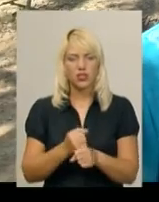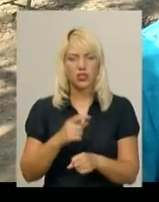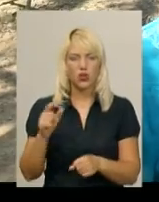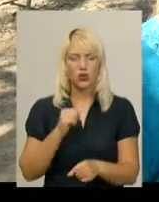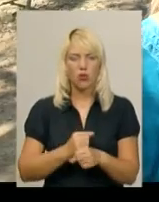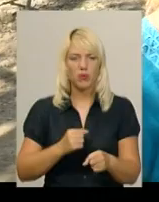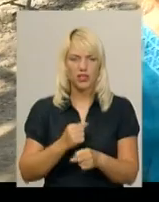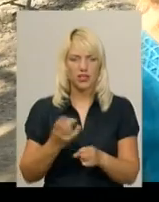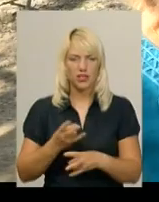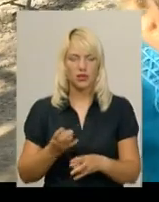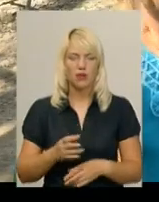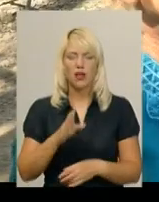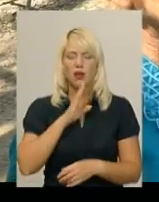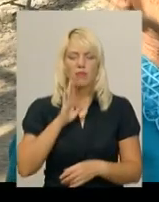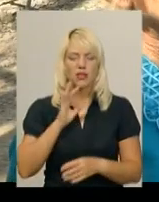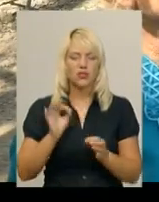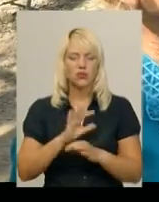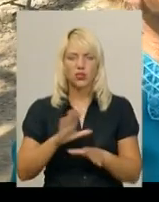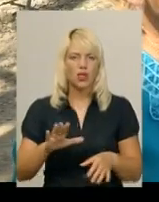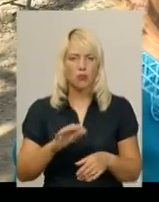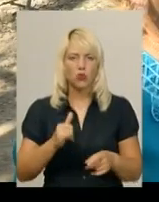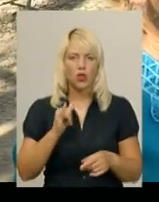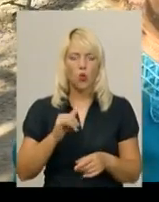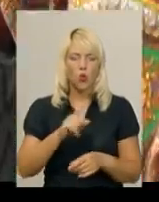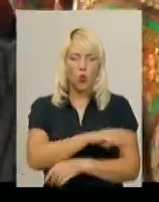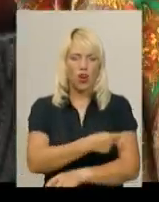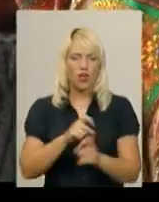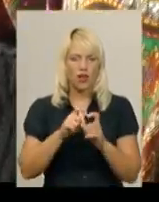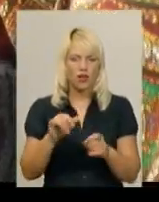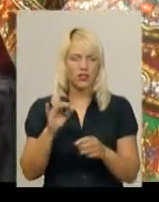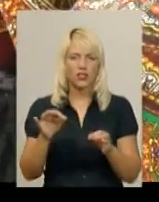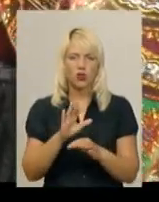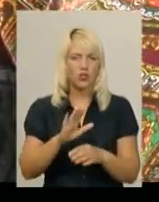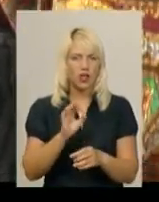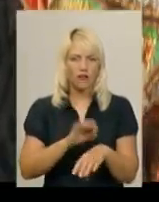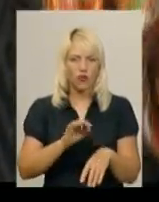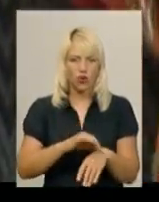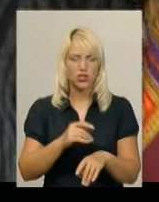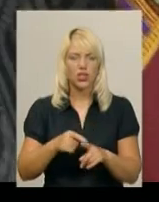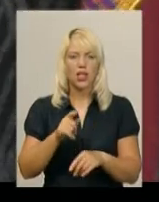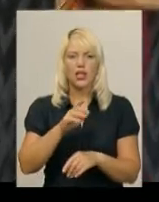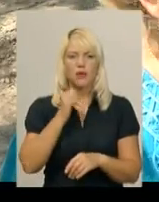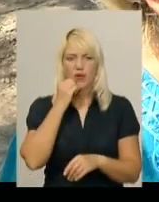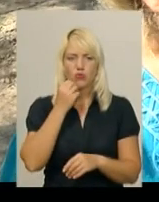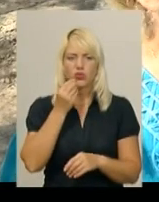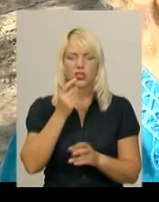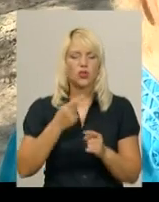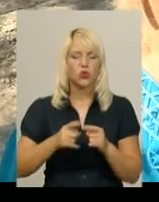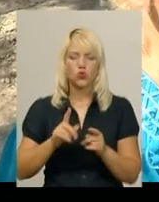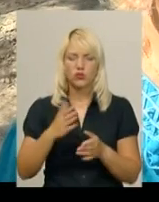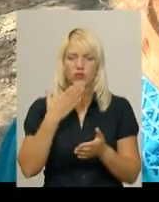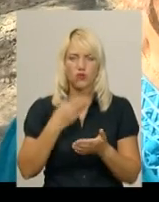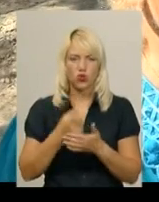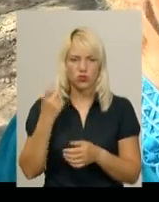Дочка Олена каже, мати ніколи не була в лікарні, бо не хворіла. А ще бабуся їсть тільки те, що має в своїй господі. Вона в лікарні